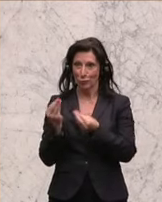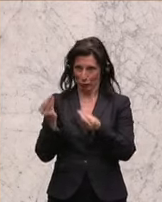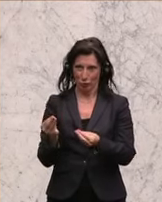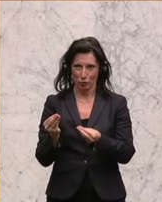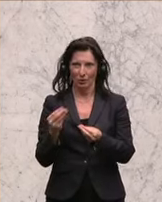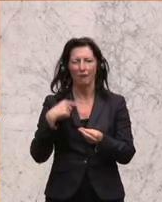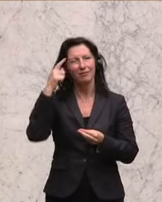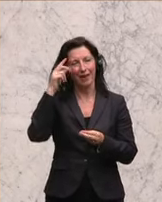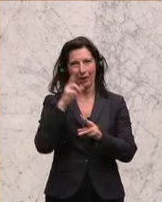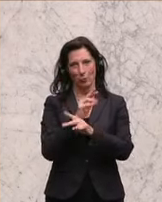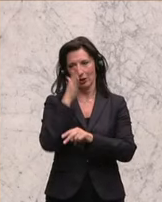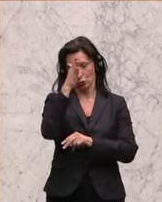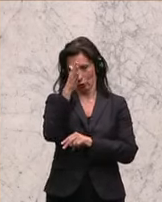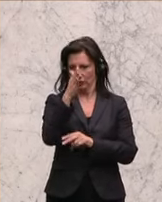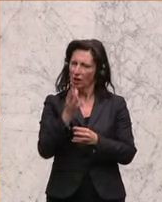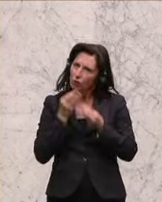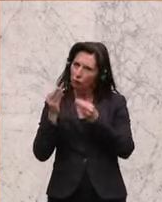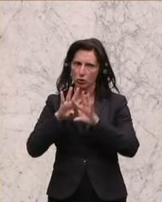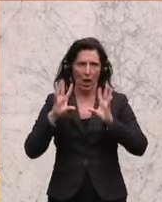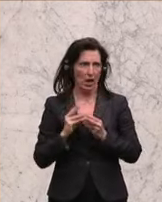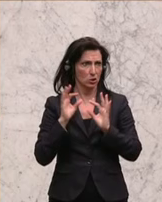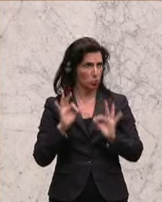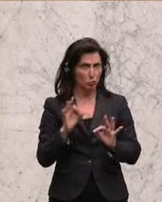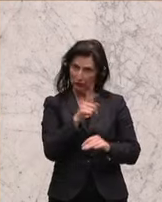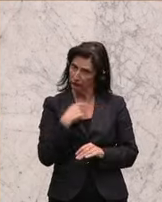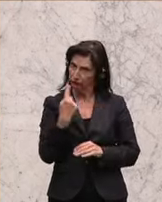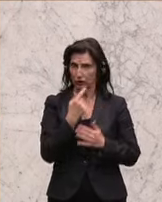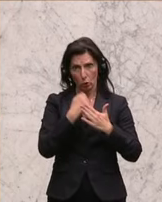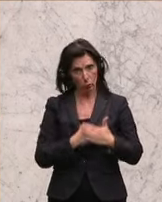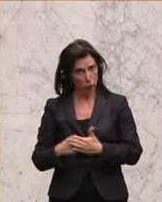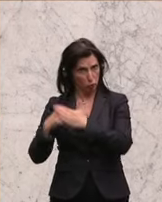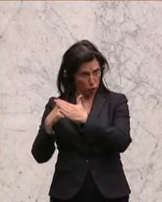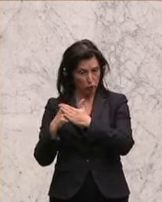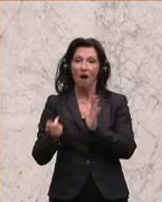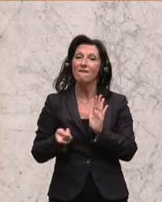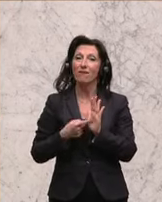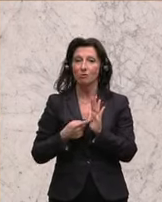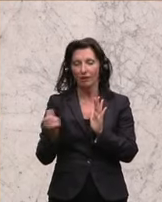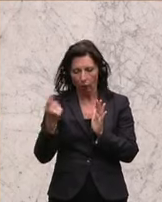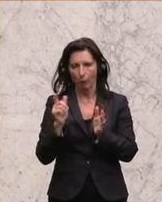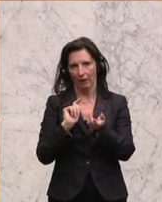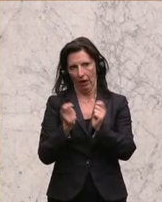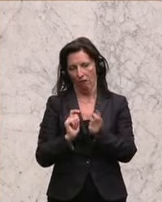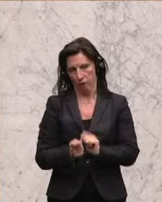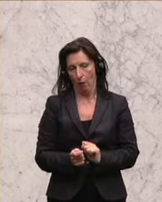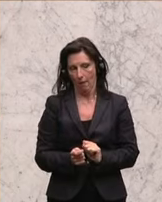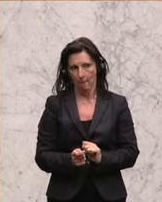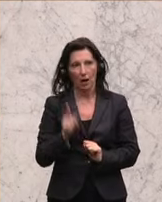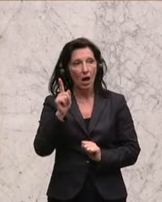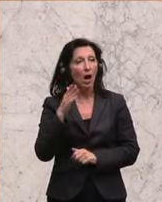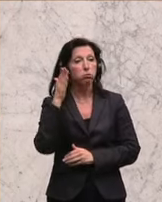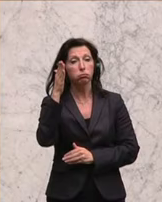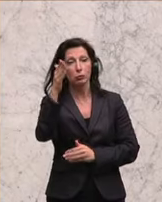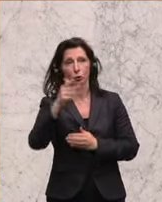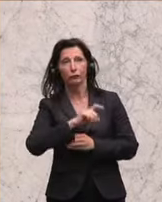Österreichs alles Gute dabei. Wir sind an Ihrer Seite, wenn es zu entsprechenden Reformen kommt. Und wir werden das aber in den kommenden